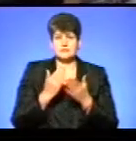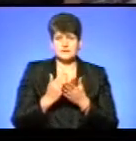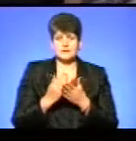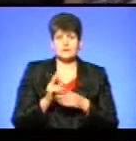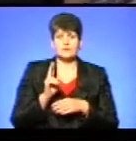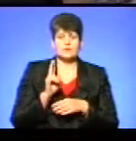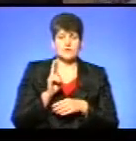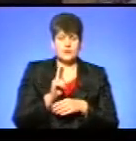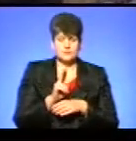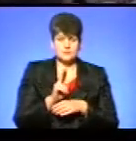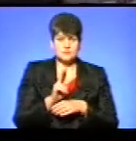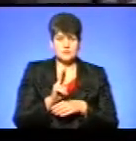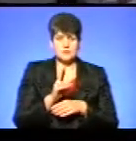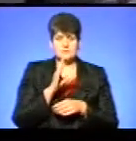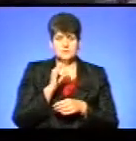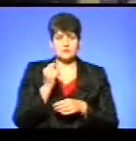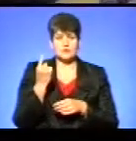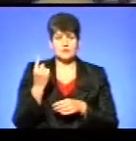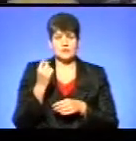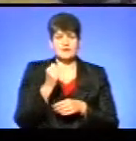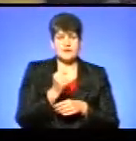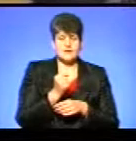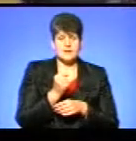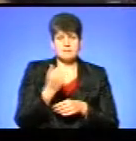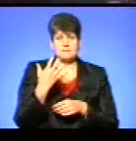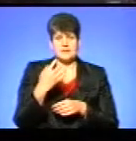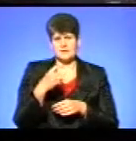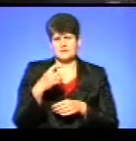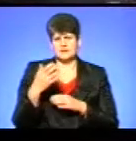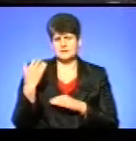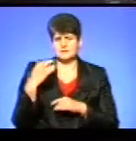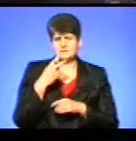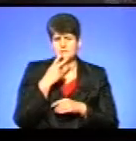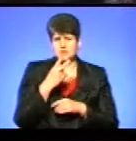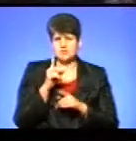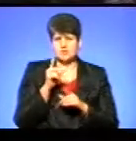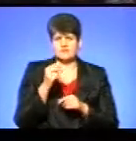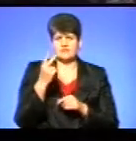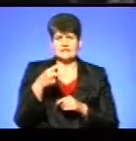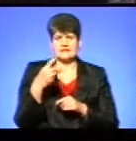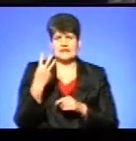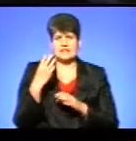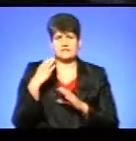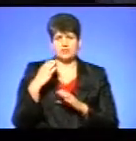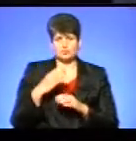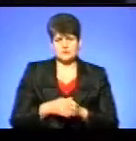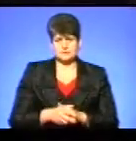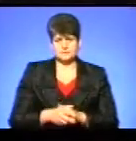тролейбуси, також маршрутка 1А. 5 хвилин тому ми бачили, як проїжджав 23-й автобус.